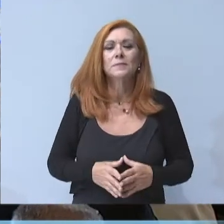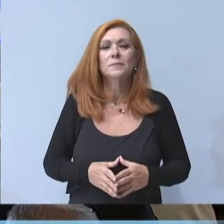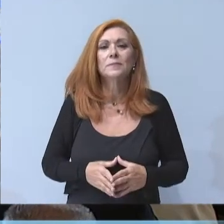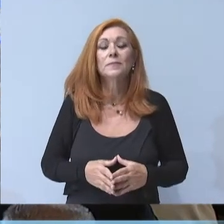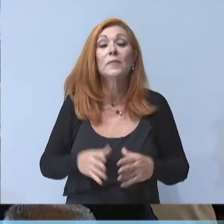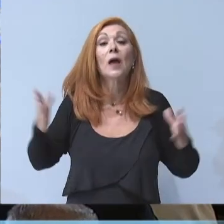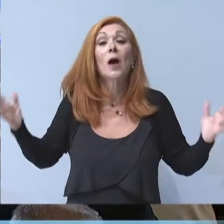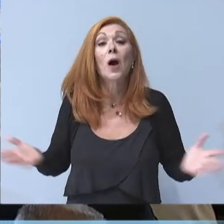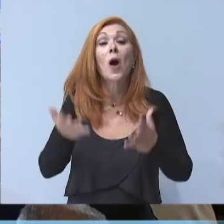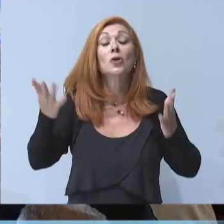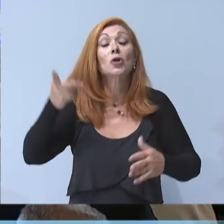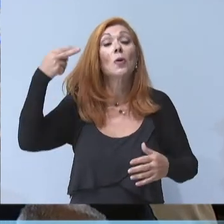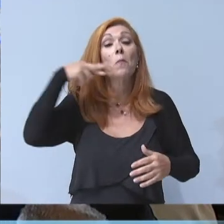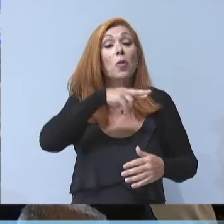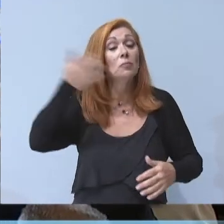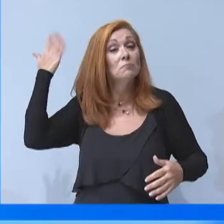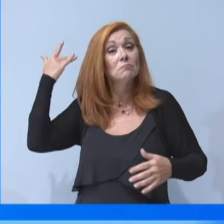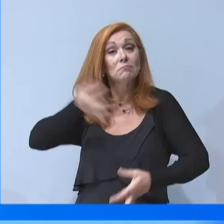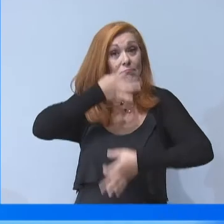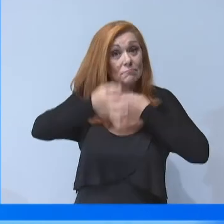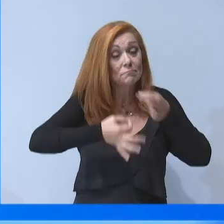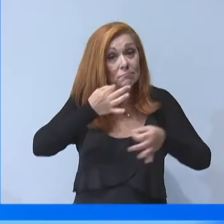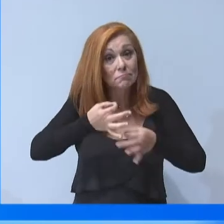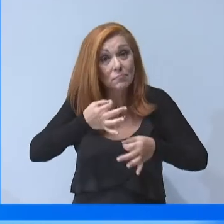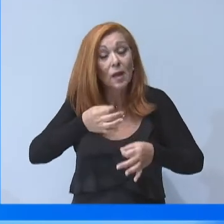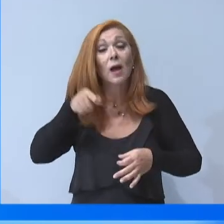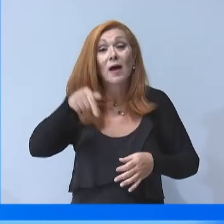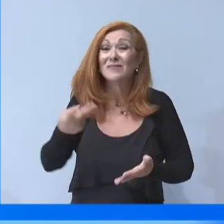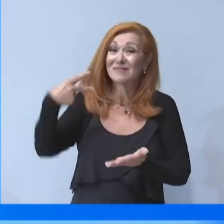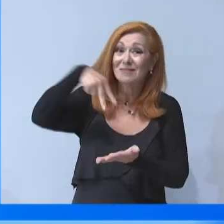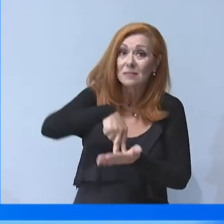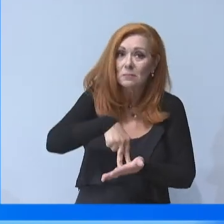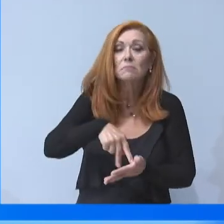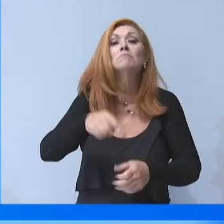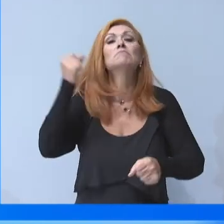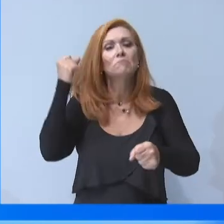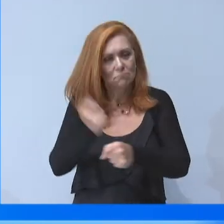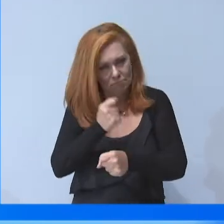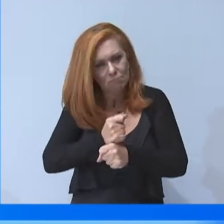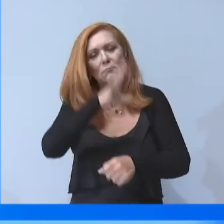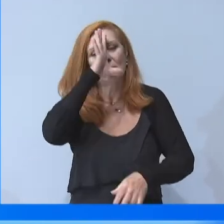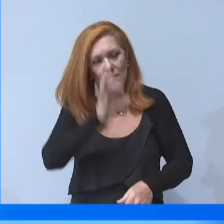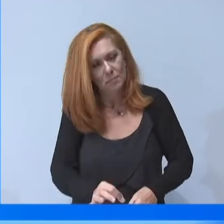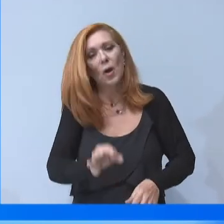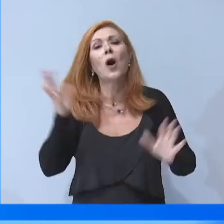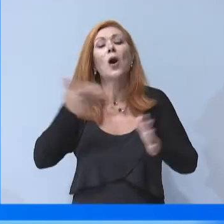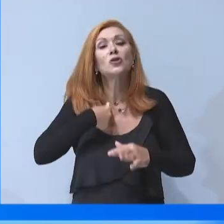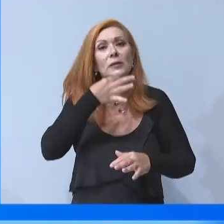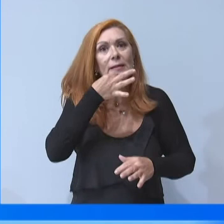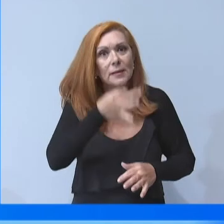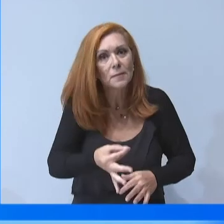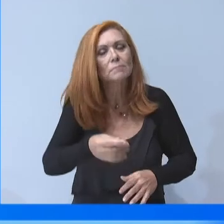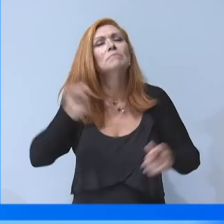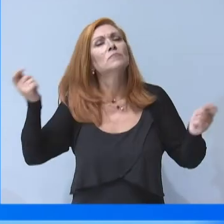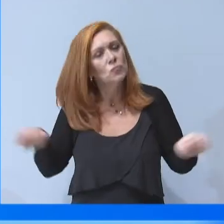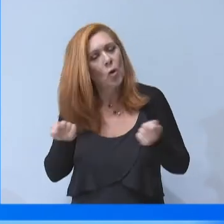Ό,τι εξήγγειλε ο Πρωθυπουργός Κυριάκος Μητσοτάκης, από το βήμα αυτό γίνεται. Ό,τι είπαμε, το κάνουμε. Το νερό